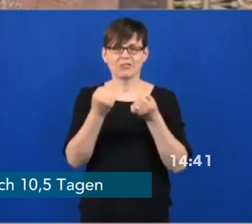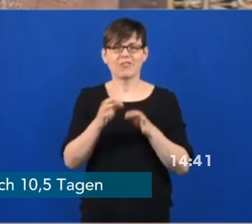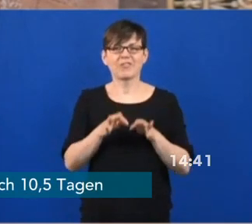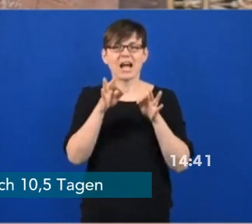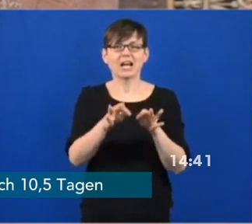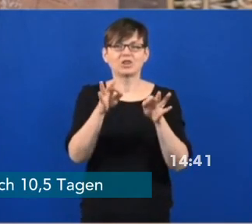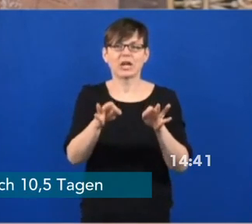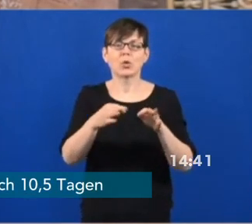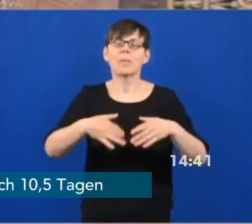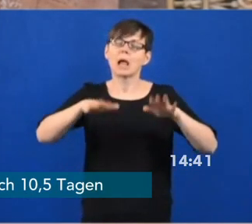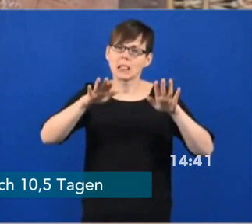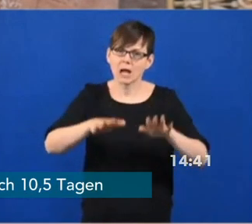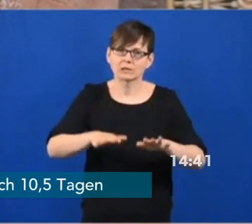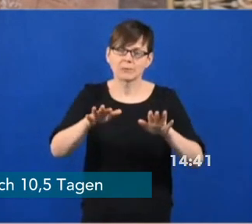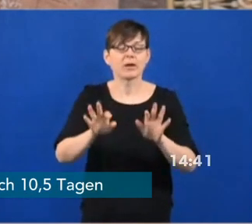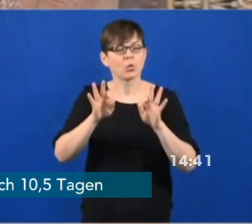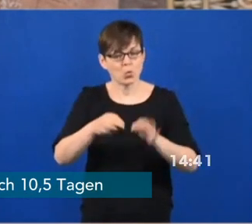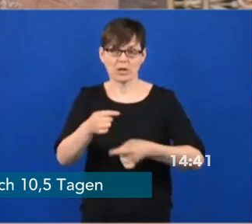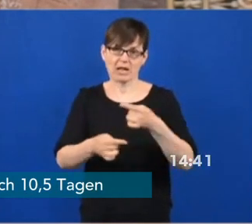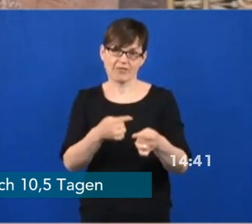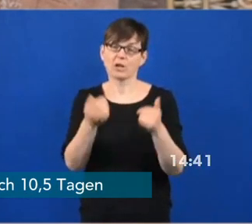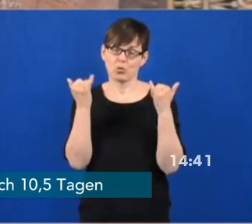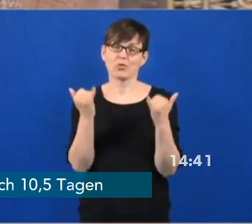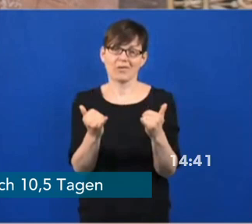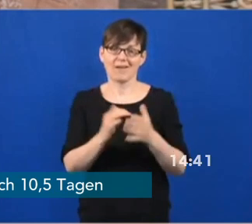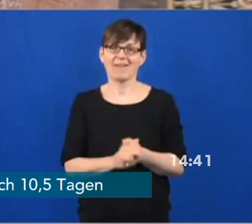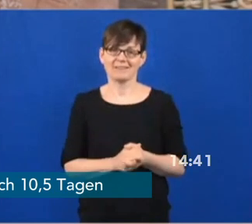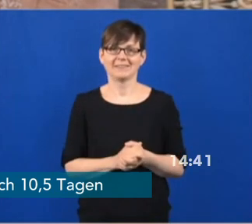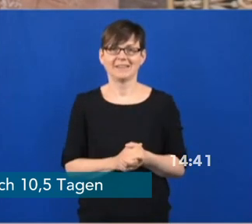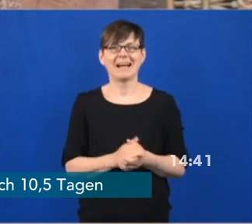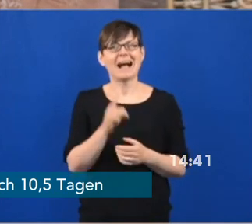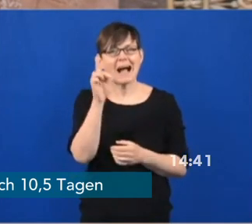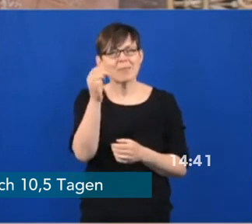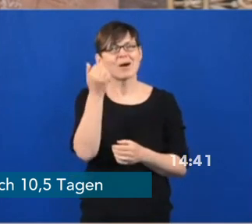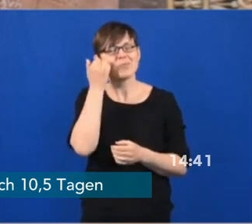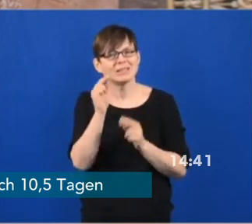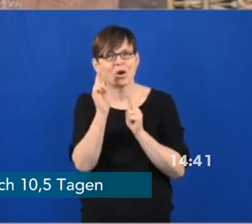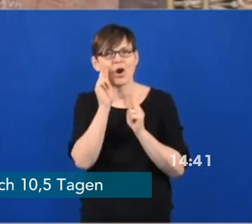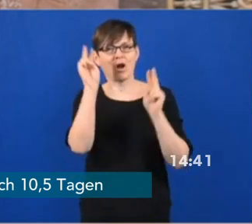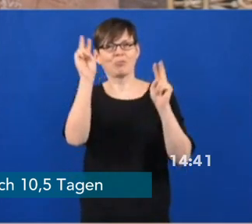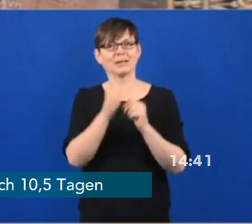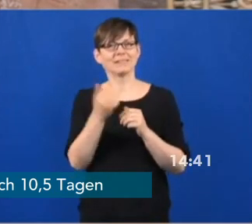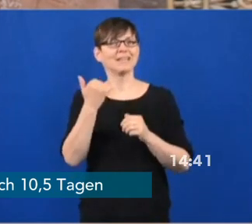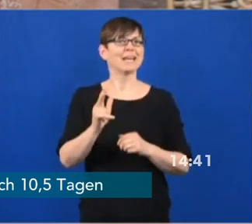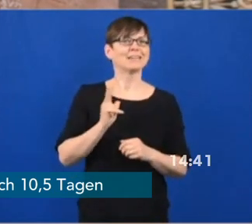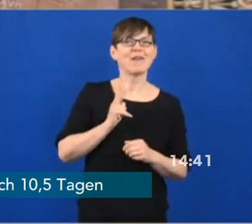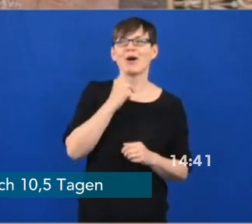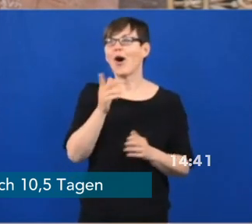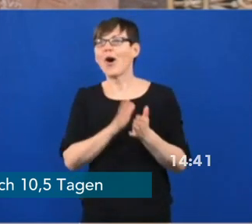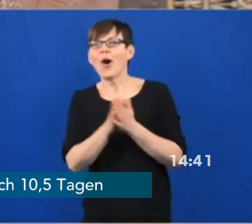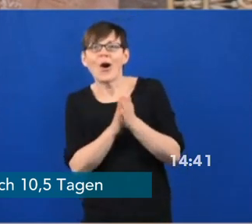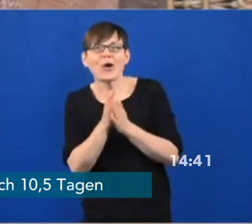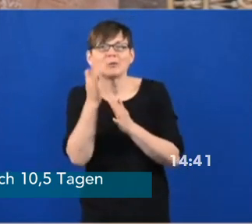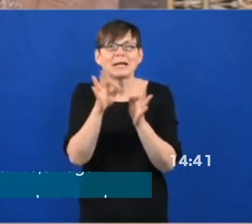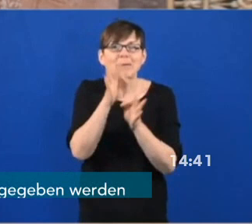Coronaviren angeht. Aber man muss ja auch aufpassen, dass man keine Erwartungen weckt, die man hinterher